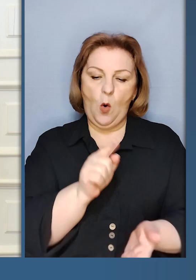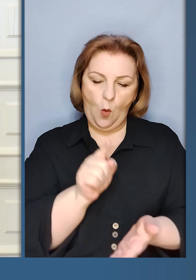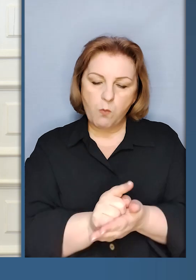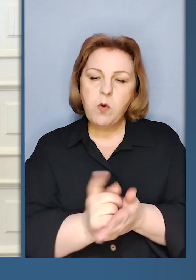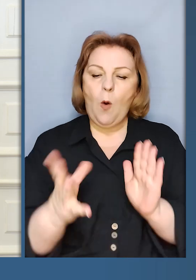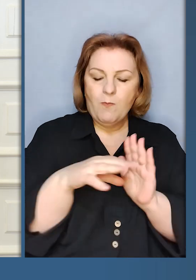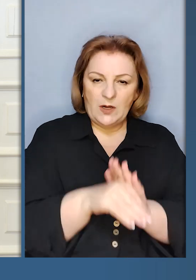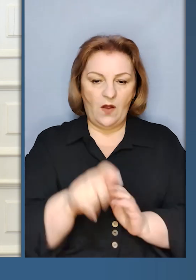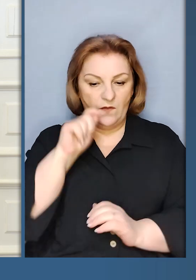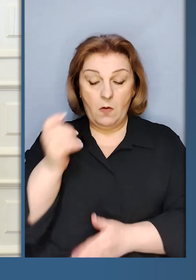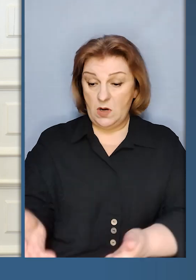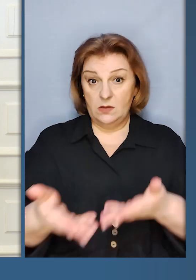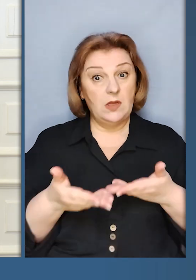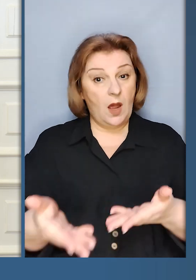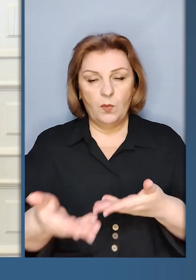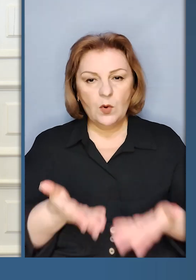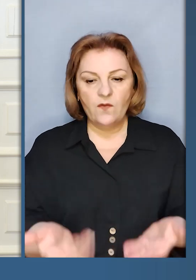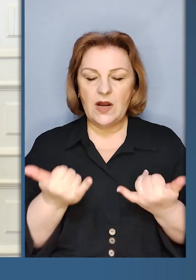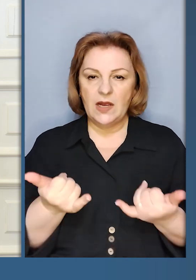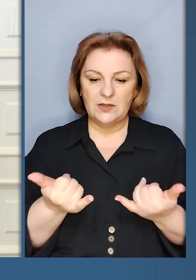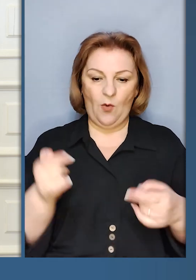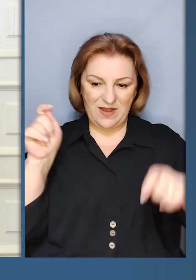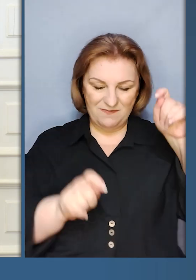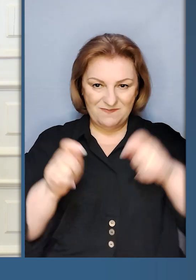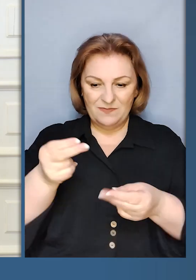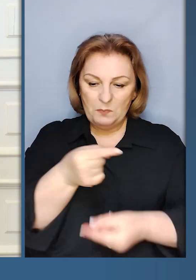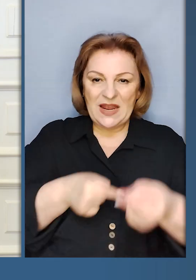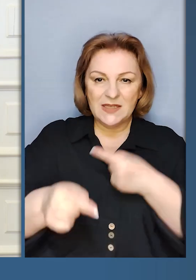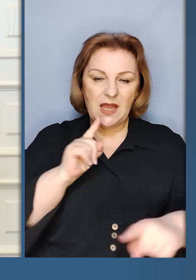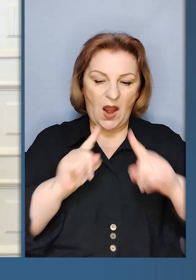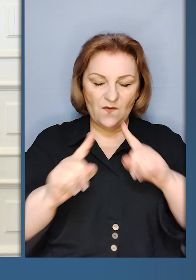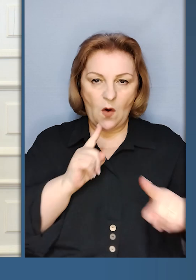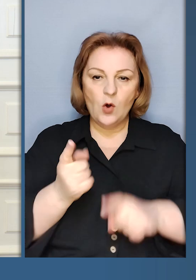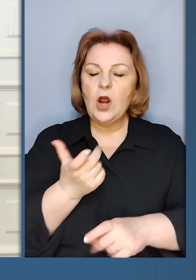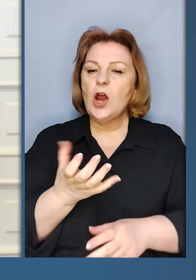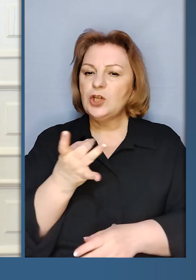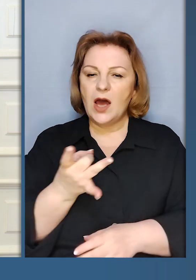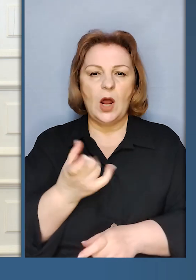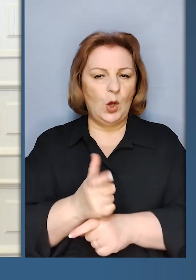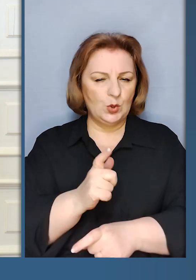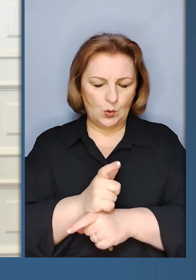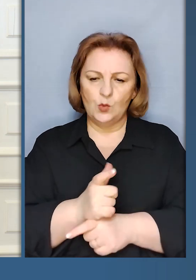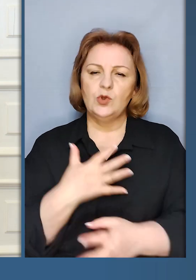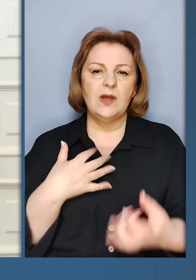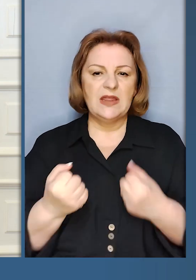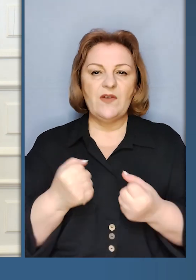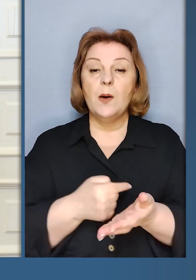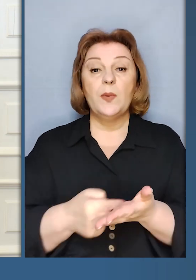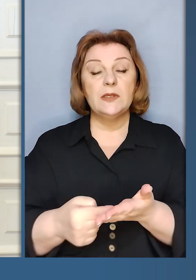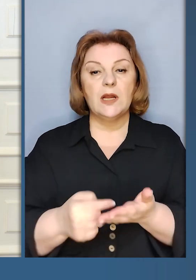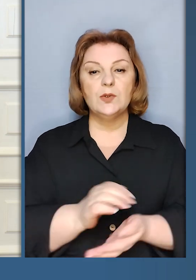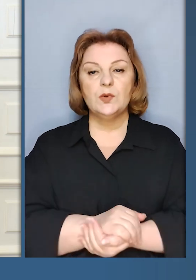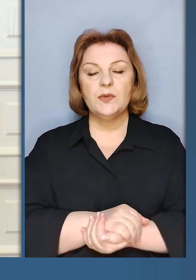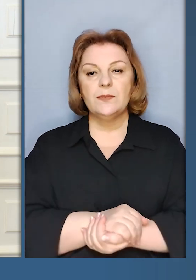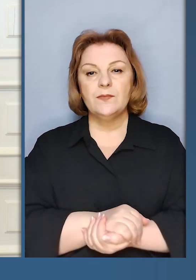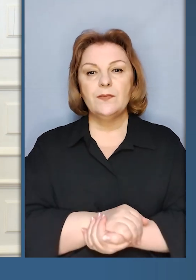і обов'язково приходив до нас. Ми запрошуємо. Це і сьогодні на бізнес-формі ми ще раз це дуже твердо підкреслимо.